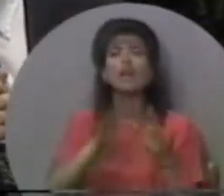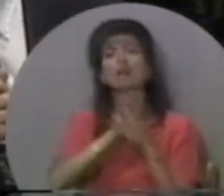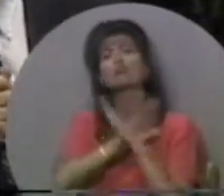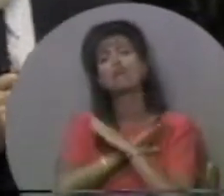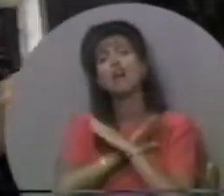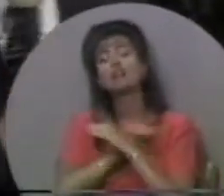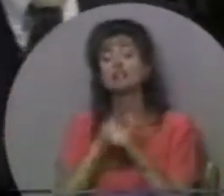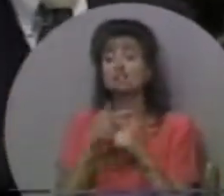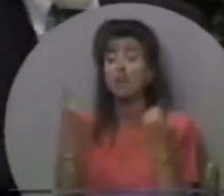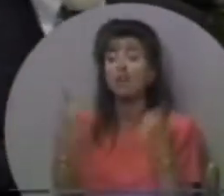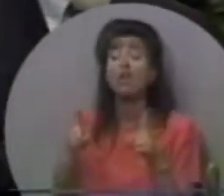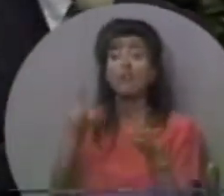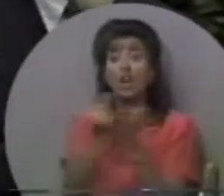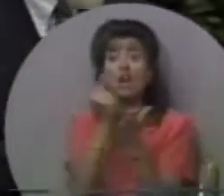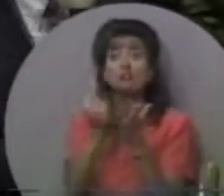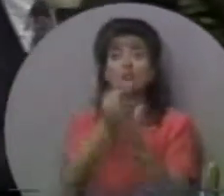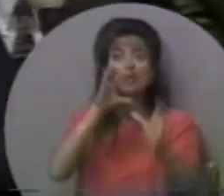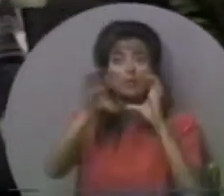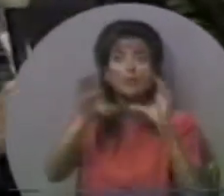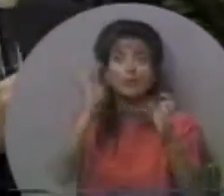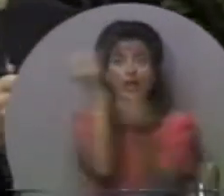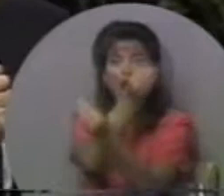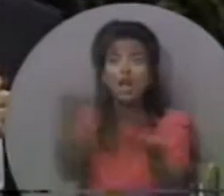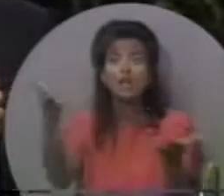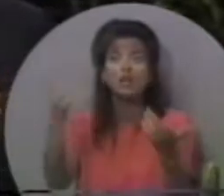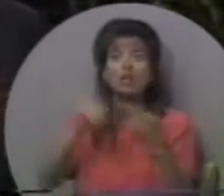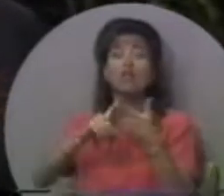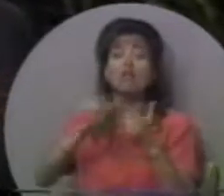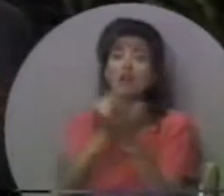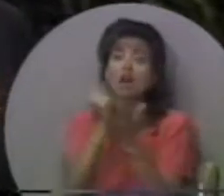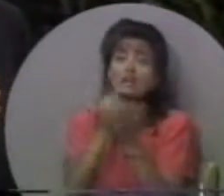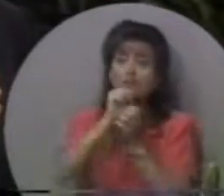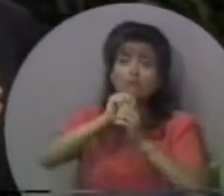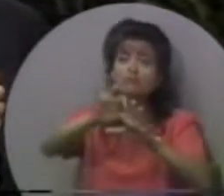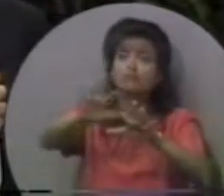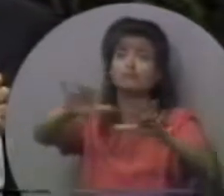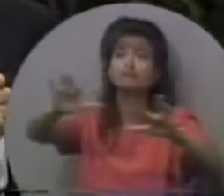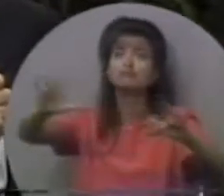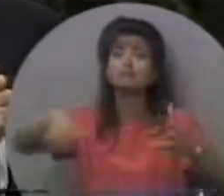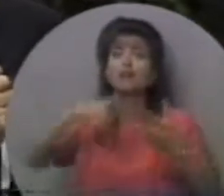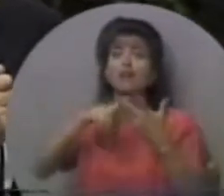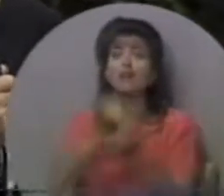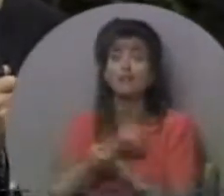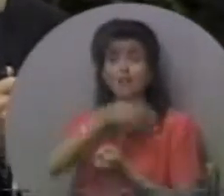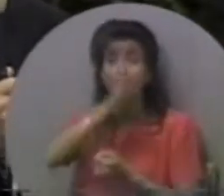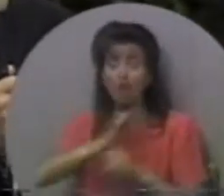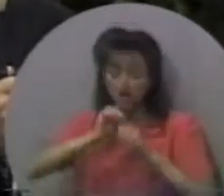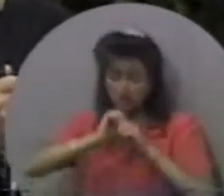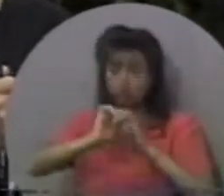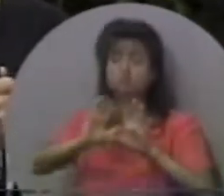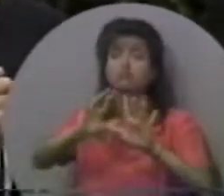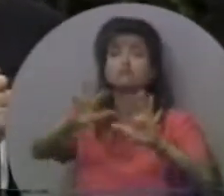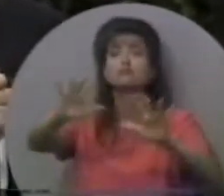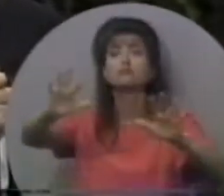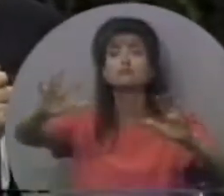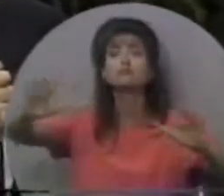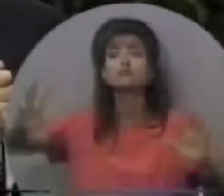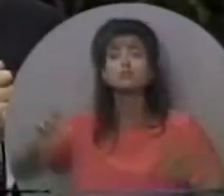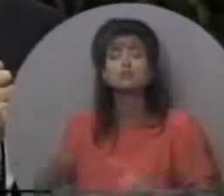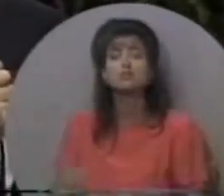не можемо відпочити, доки ми не скажемо Євангелію, пропагувати Євангелію, пропагувати Божу любов.